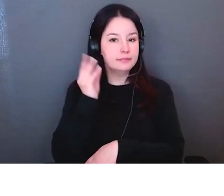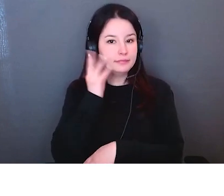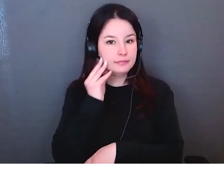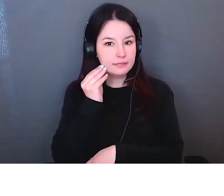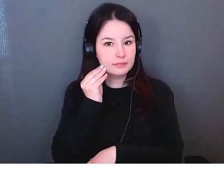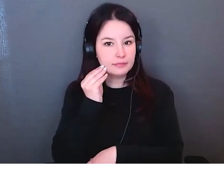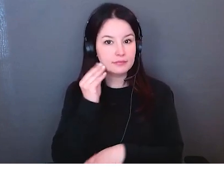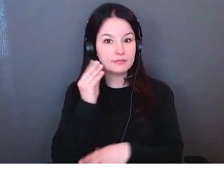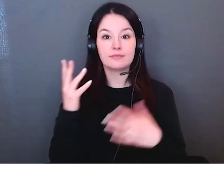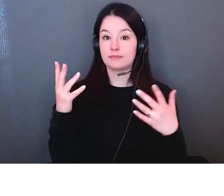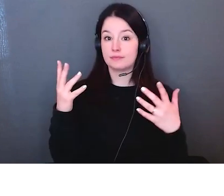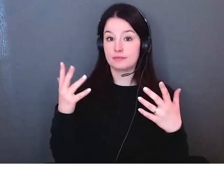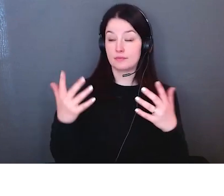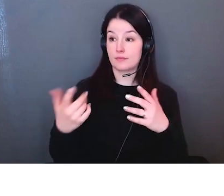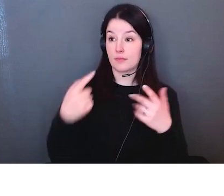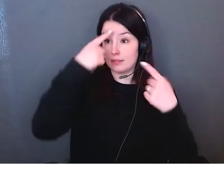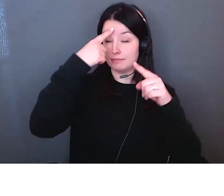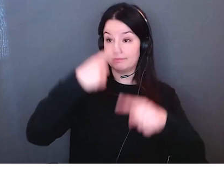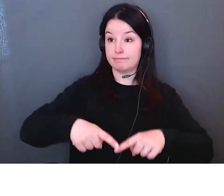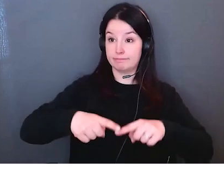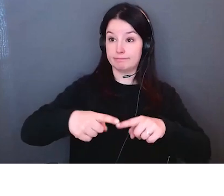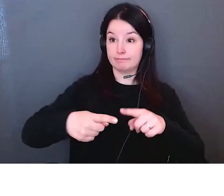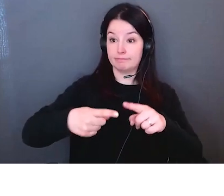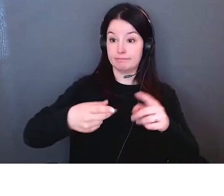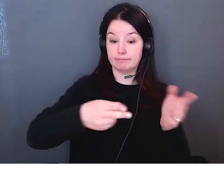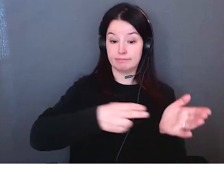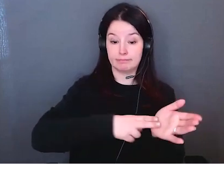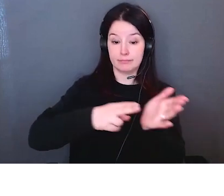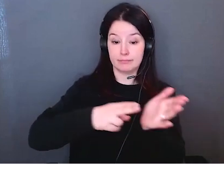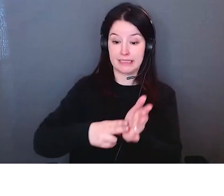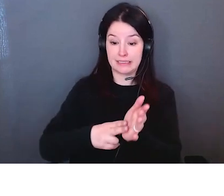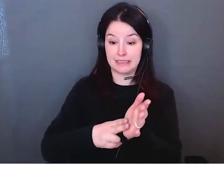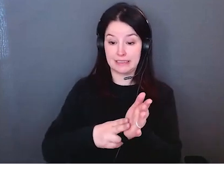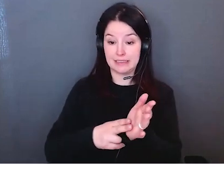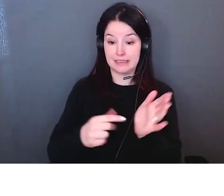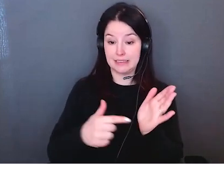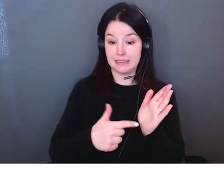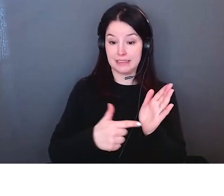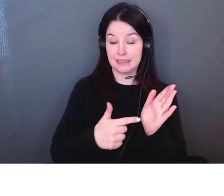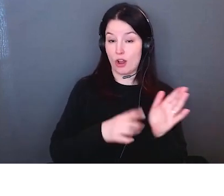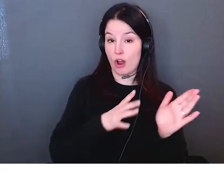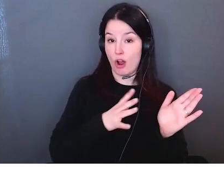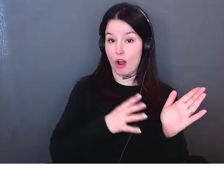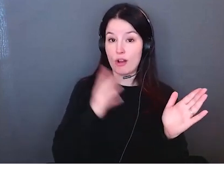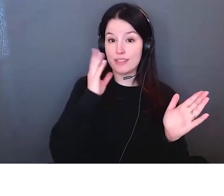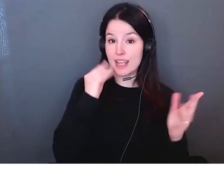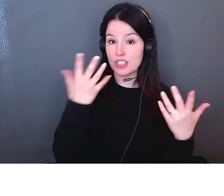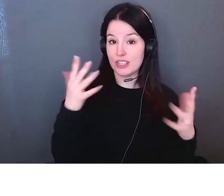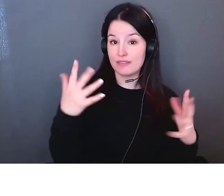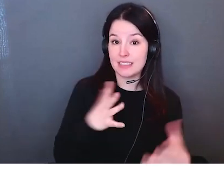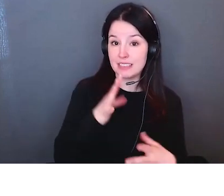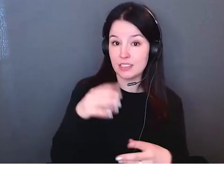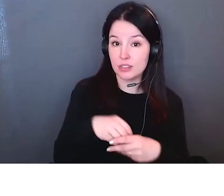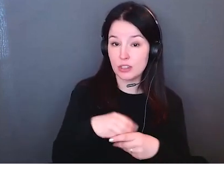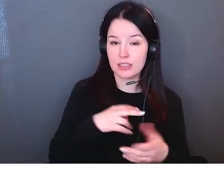aussi longtemps que cette rivière courra aussi longtemps qu'il y aura de l'herbe